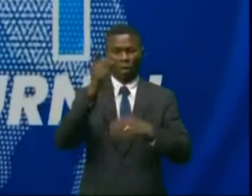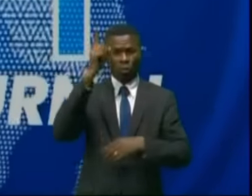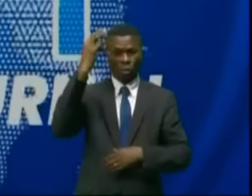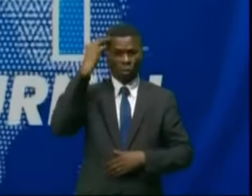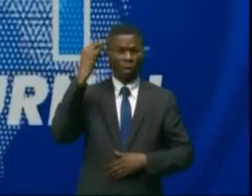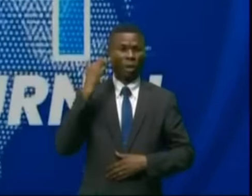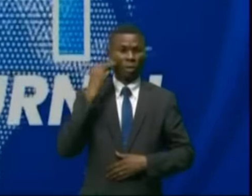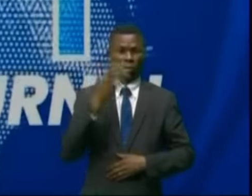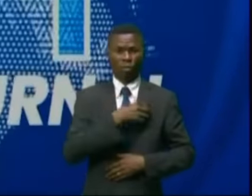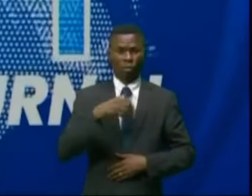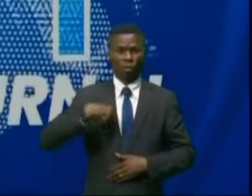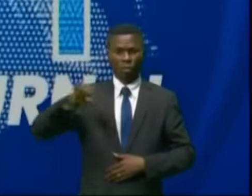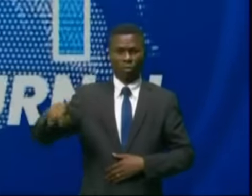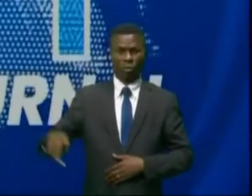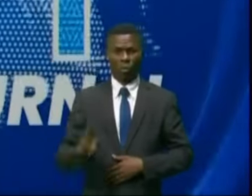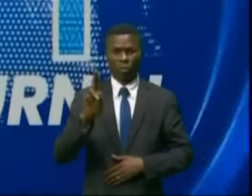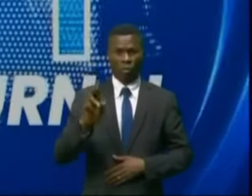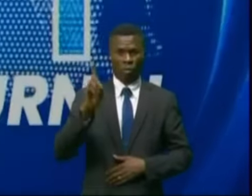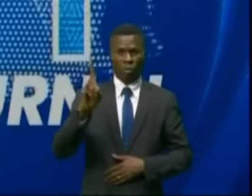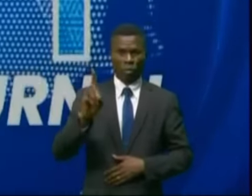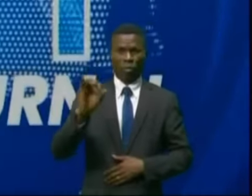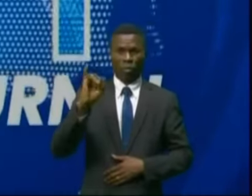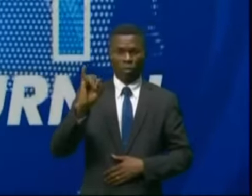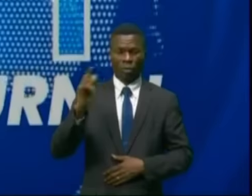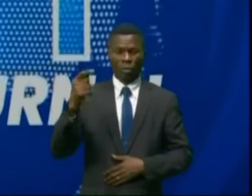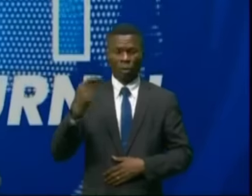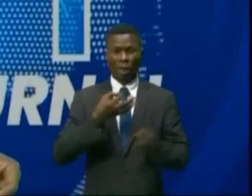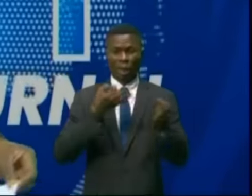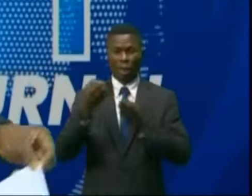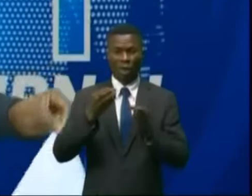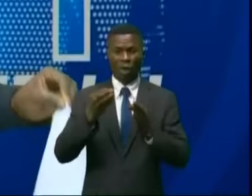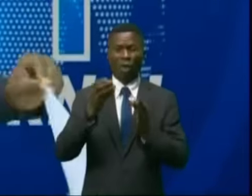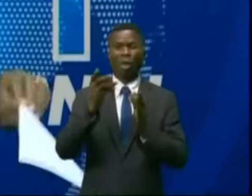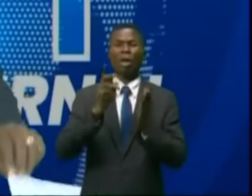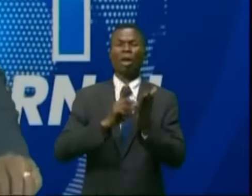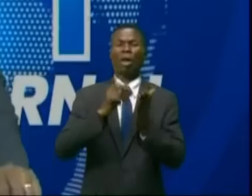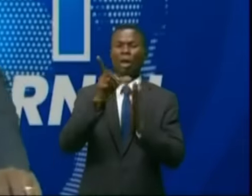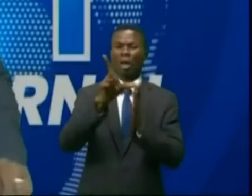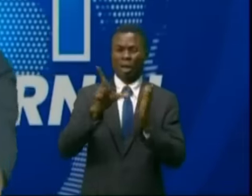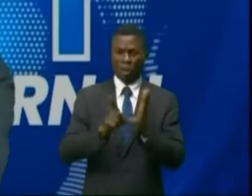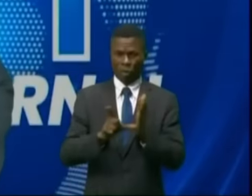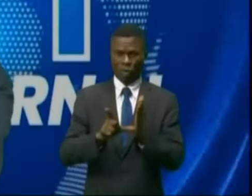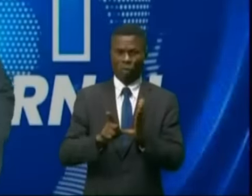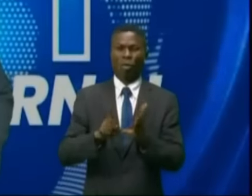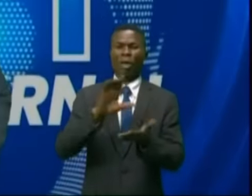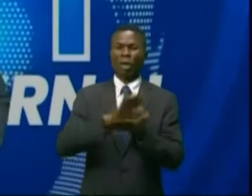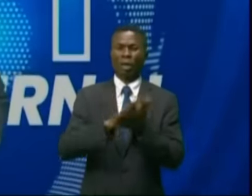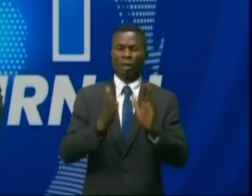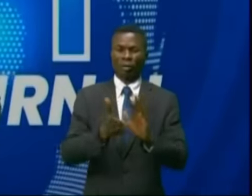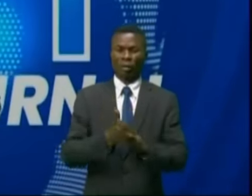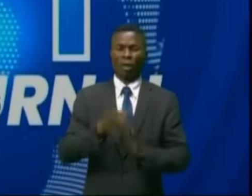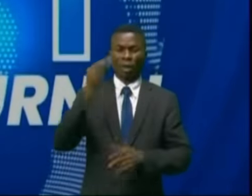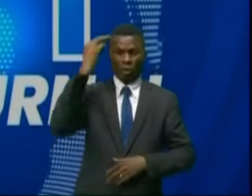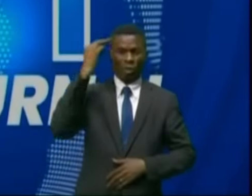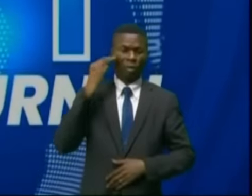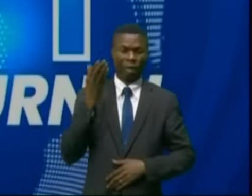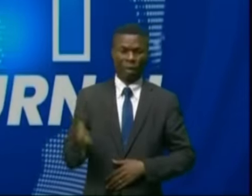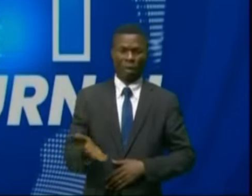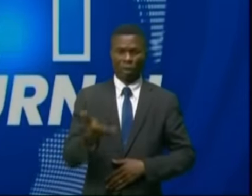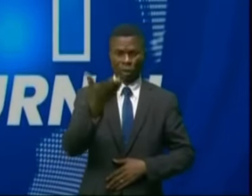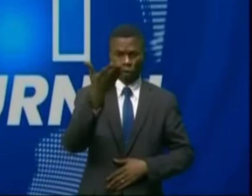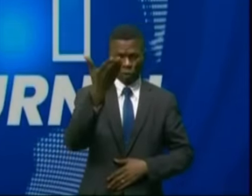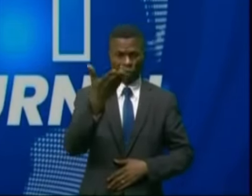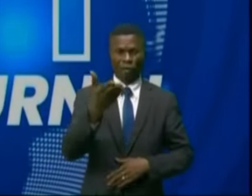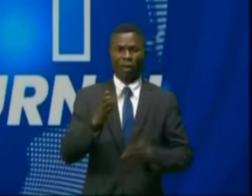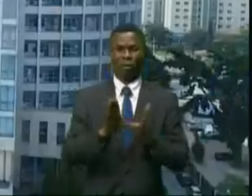première ministre ? Mme Judith Toulouka a adressé le portrait robot des futurs ministres qui feront partie de l'exécutif. Françoise